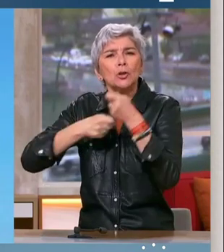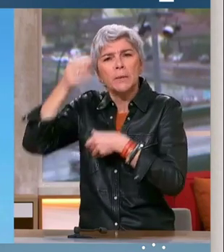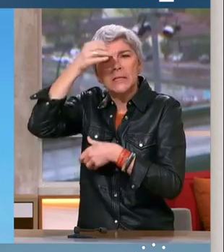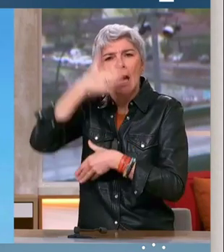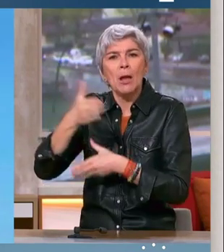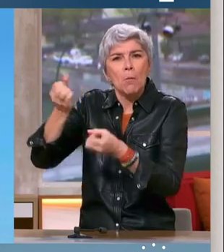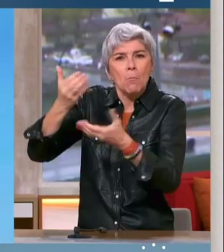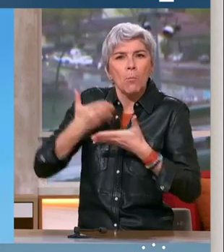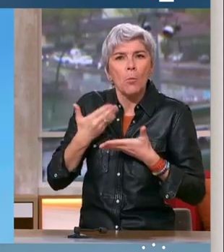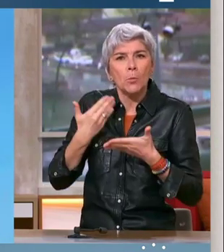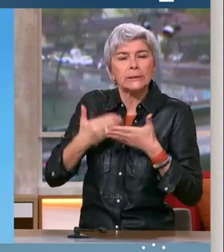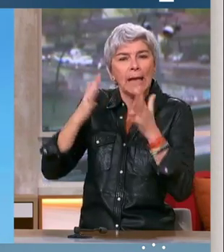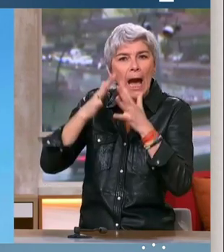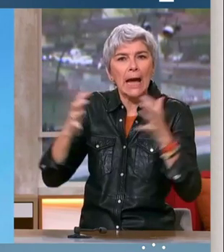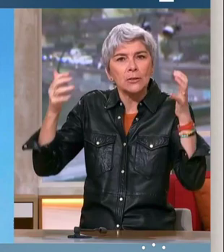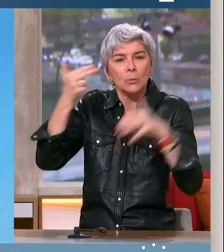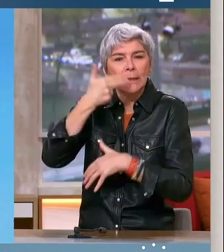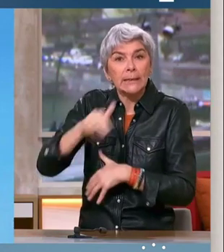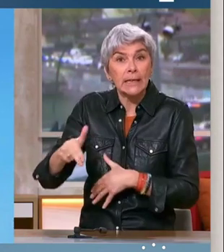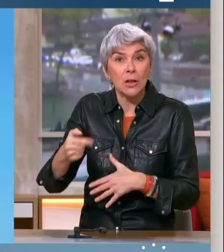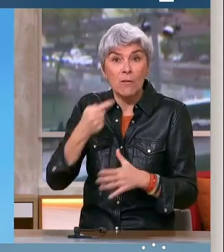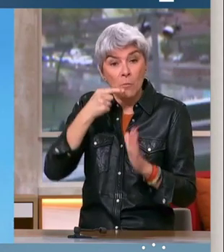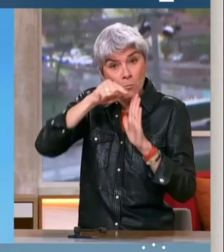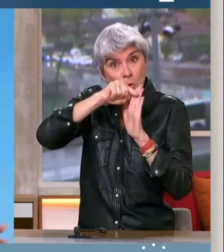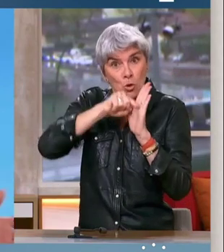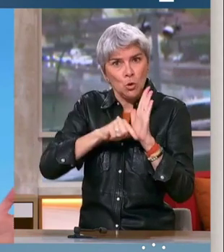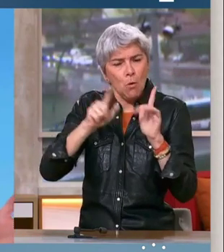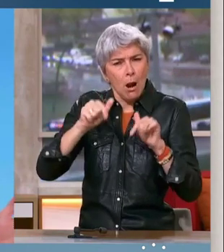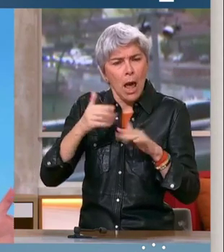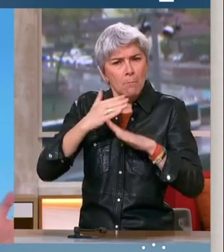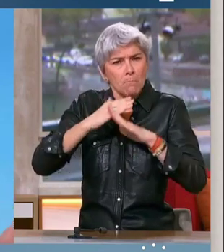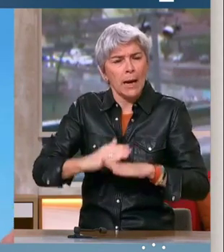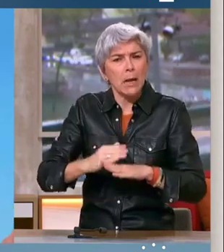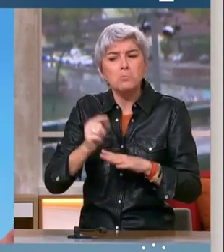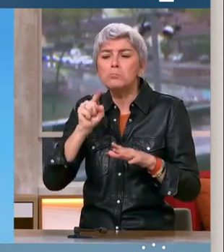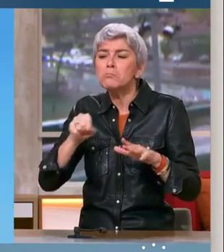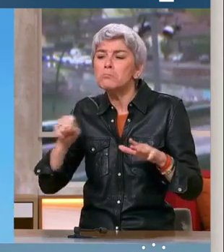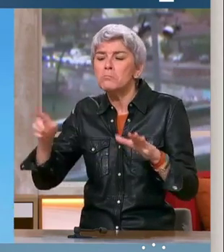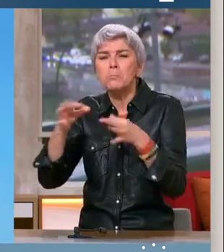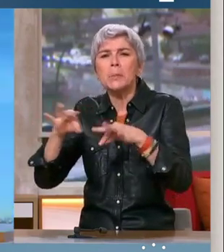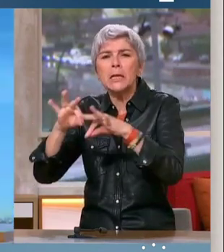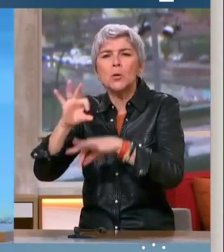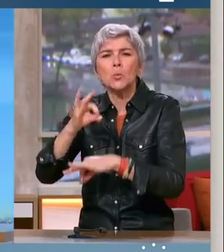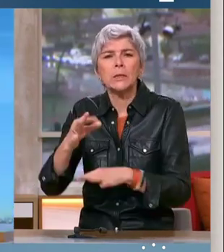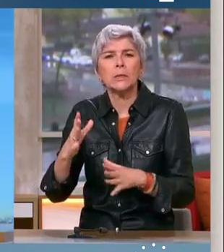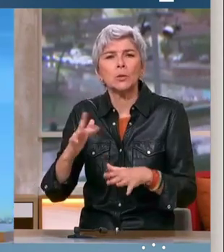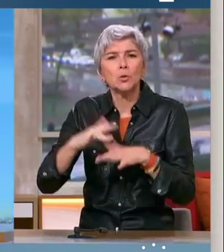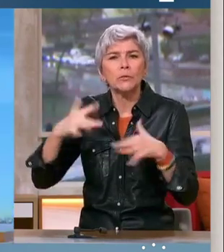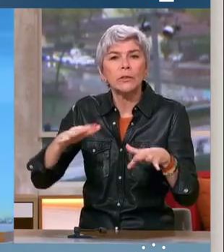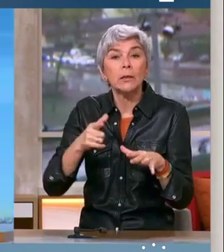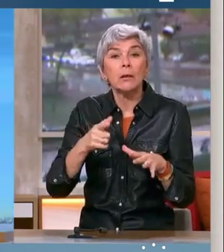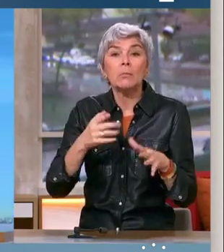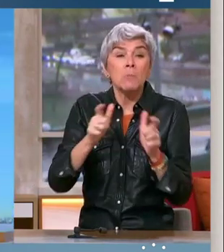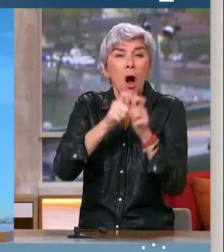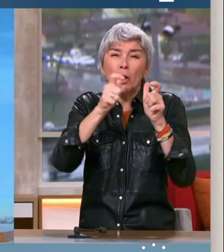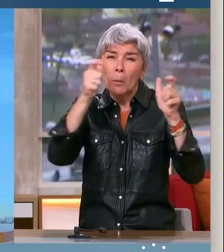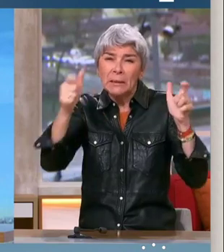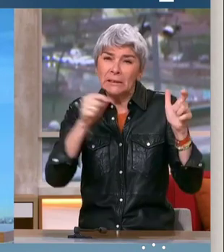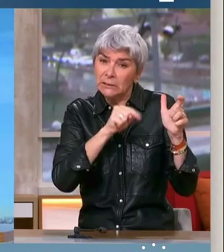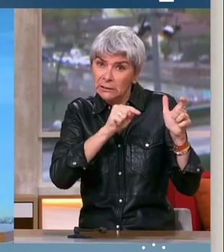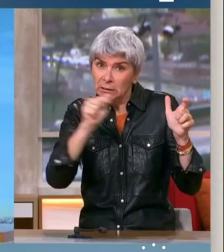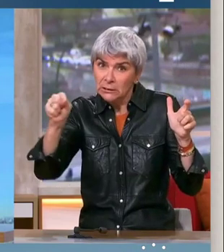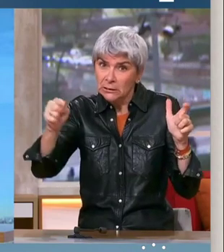proposé ça à l'Assemblée nationale. Cette mesure, elle existe, elle est appliquée dans certains pays. C'est de faire en sorte que si ces grandes entreprises